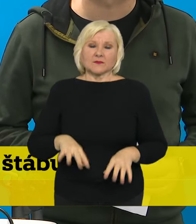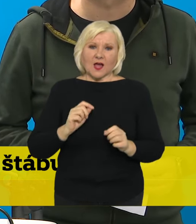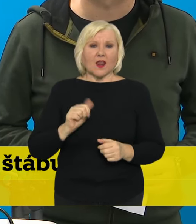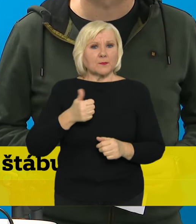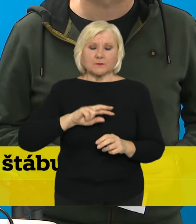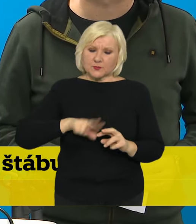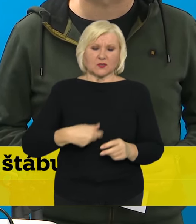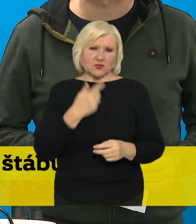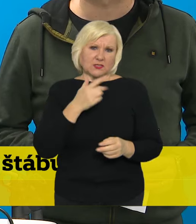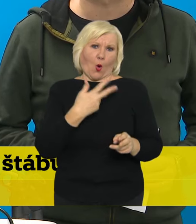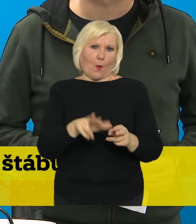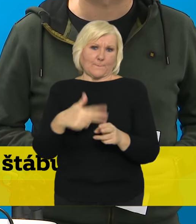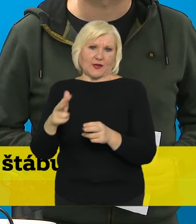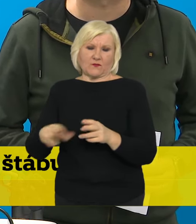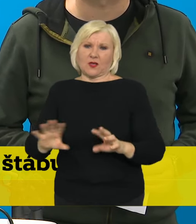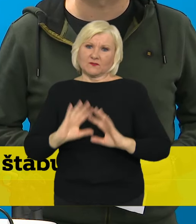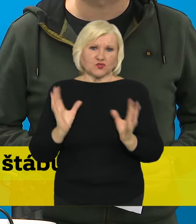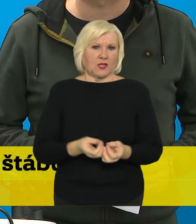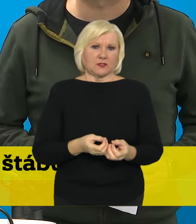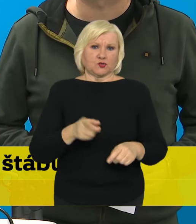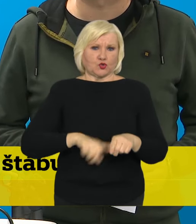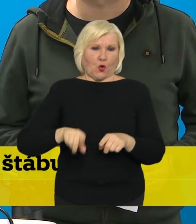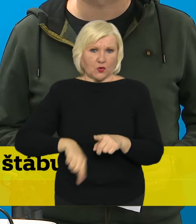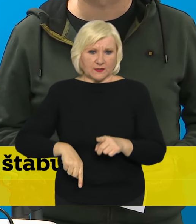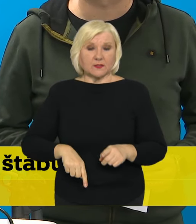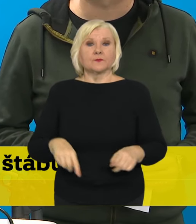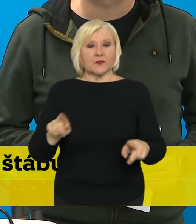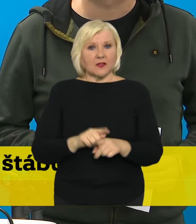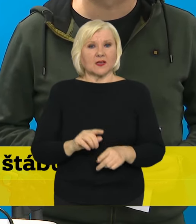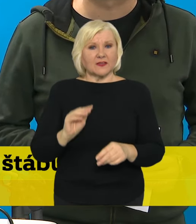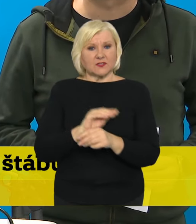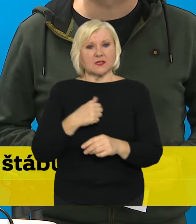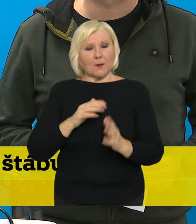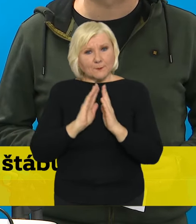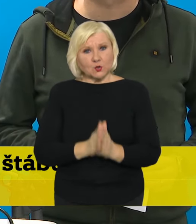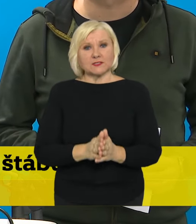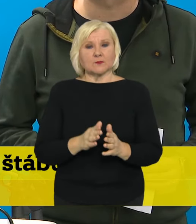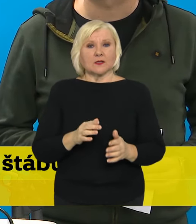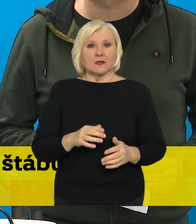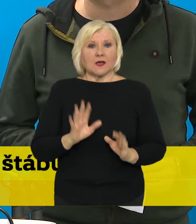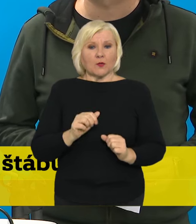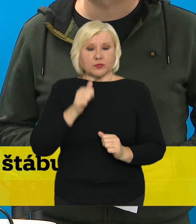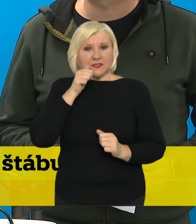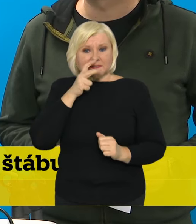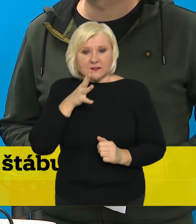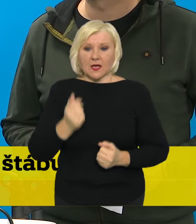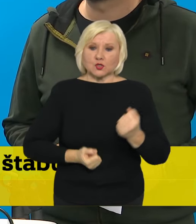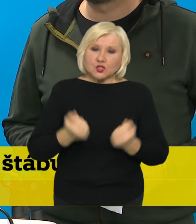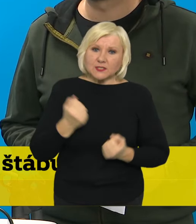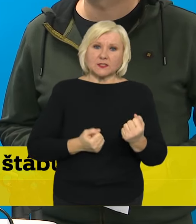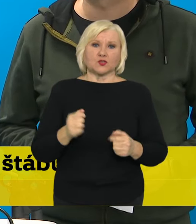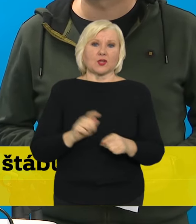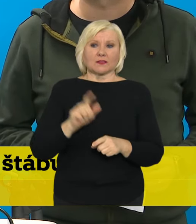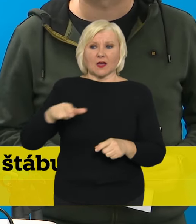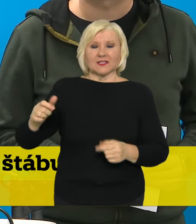opravili všechny povodňové škody a tím víc prosíme o to, aby v těch následujících dnech řidiči i cestující